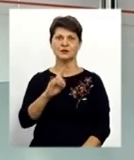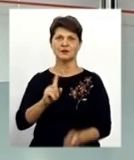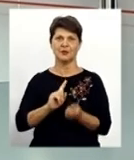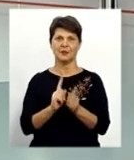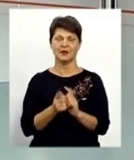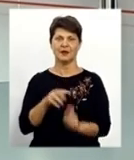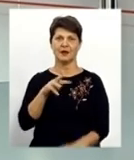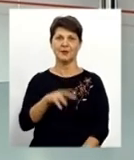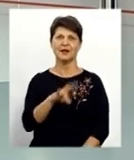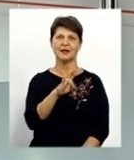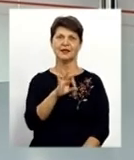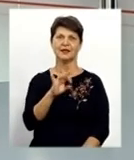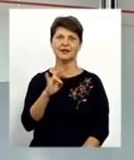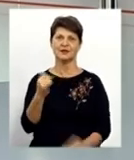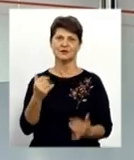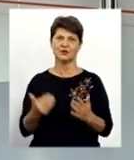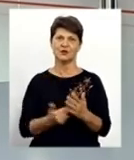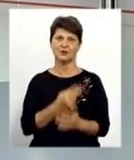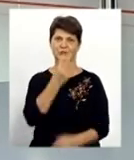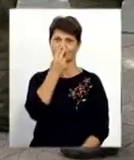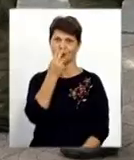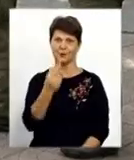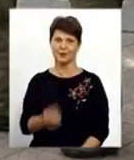Нікітіної. І сьогодні у випуску «Ви побачите».